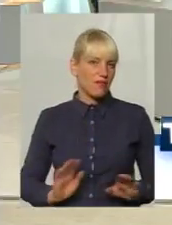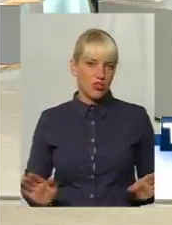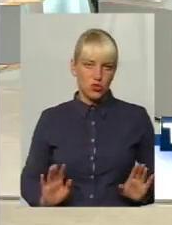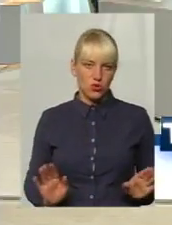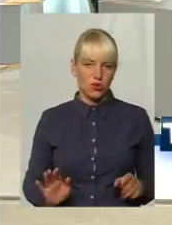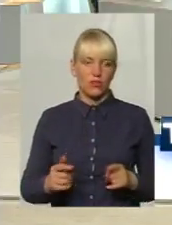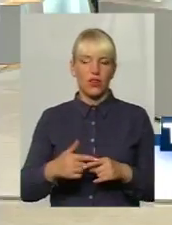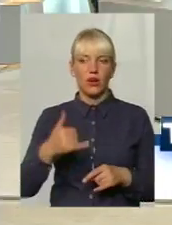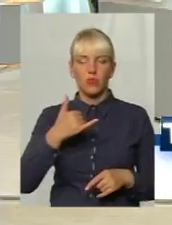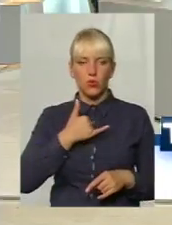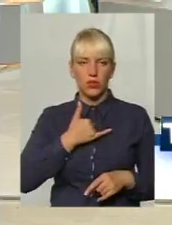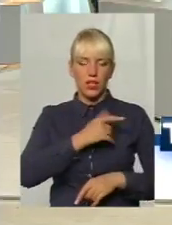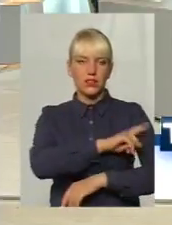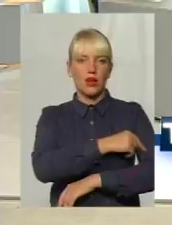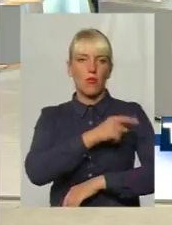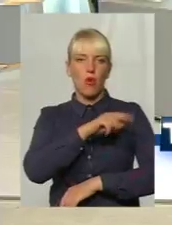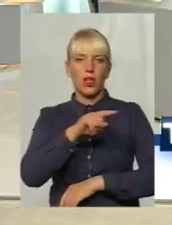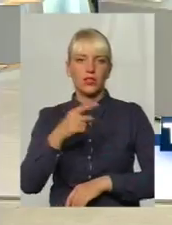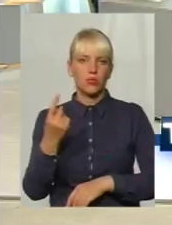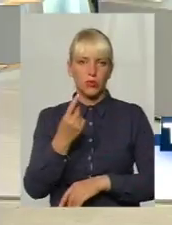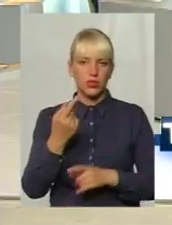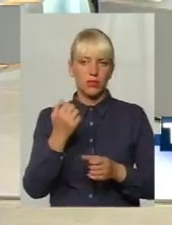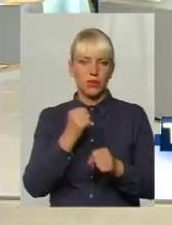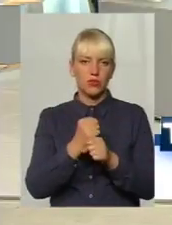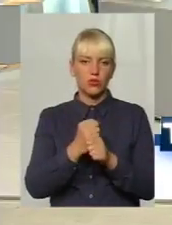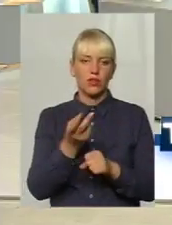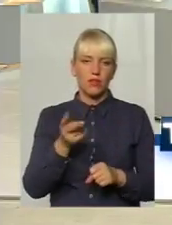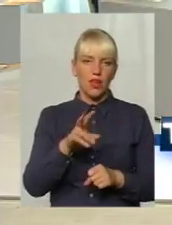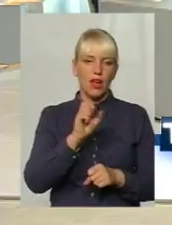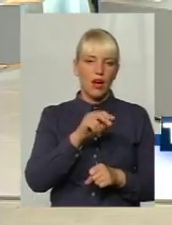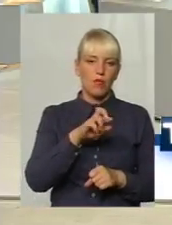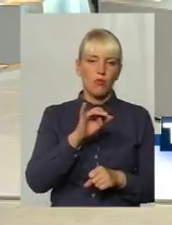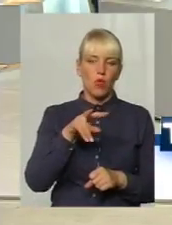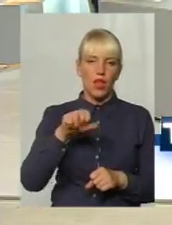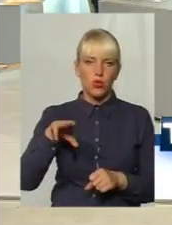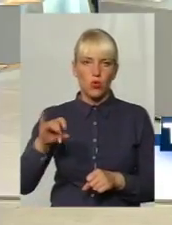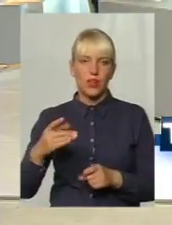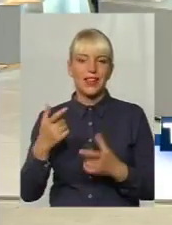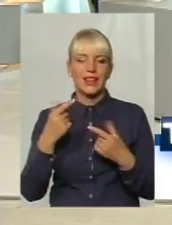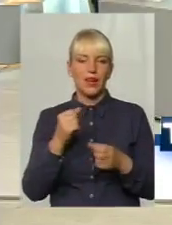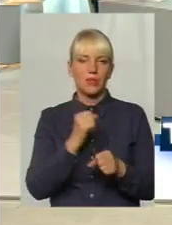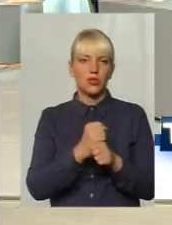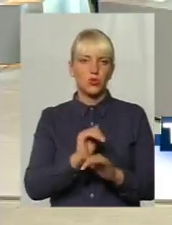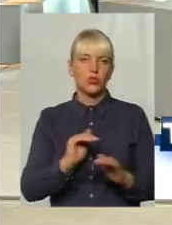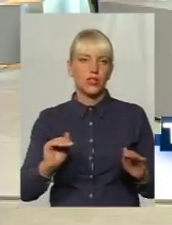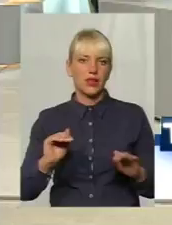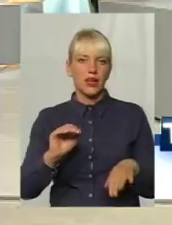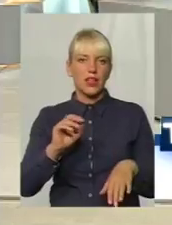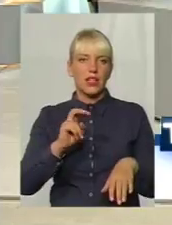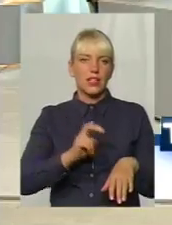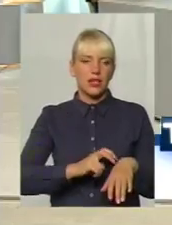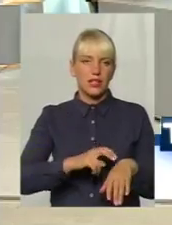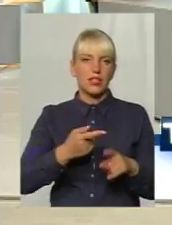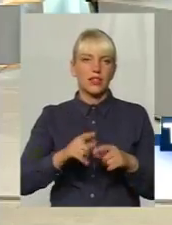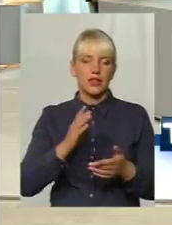на території першої поліклініки працює дві амбулаторії, з яких вже працюють педіатри. На території другої поліклініки працює у нас